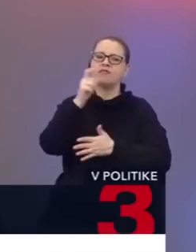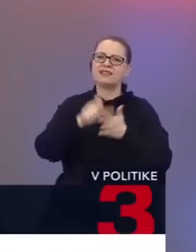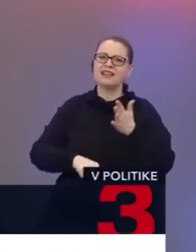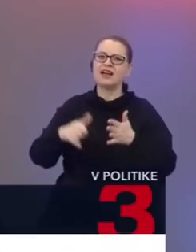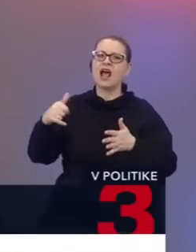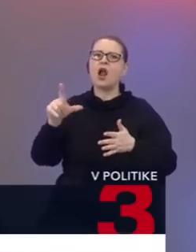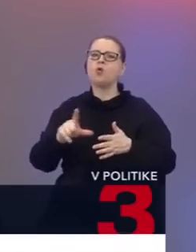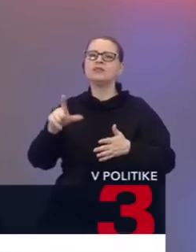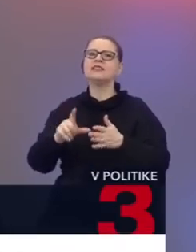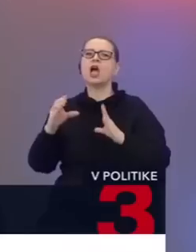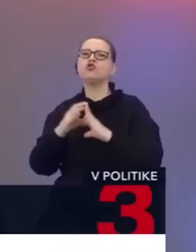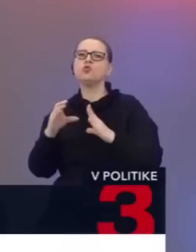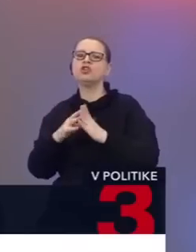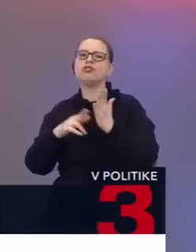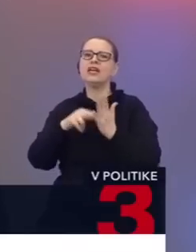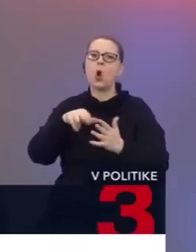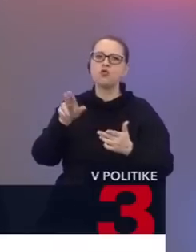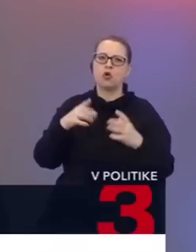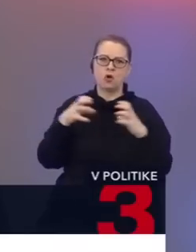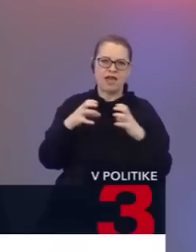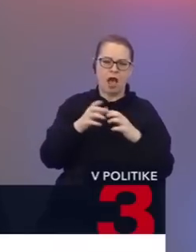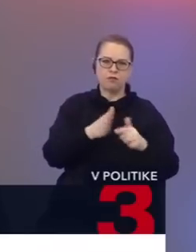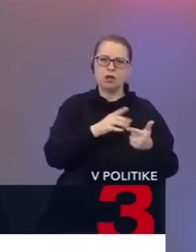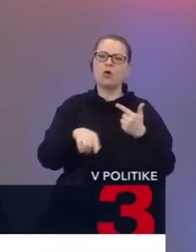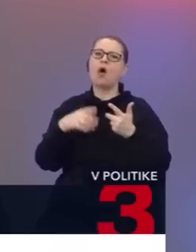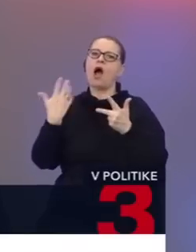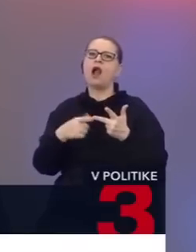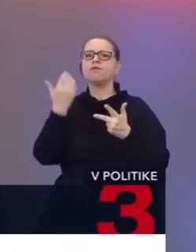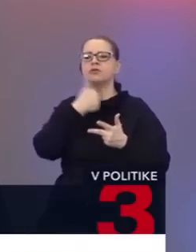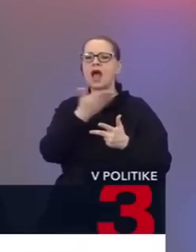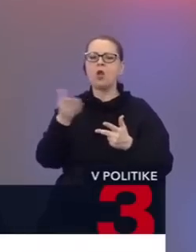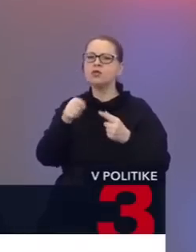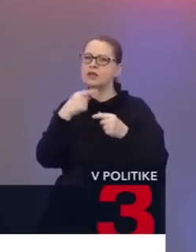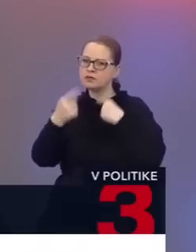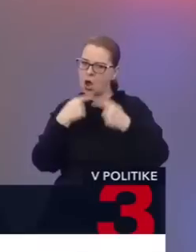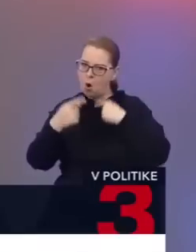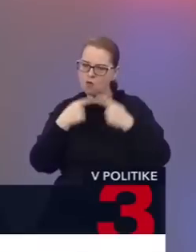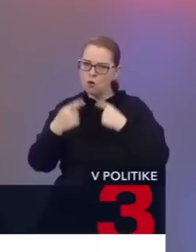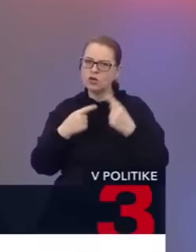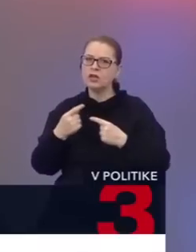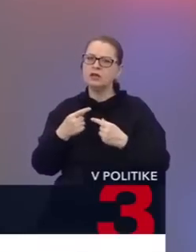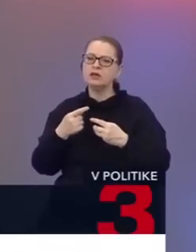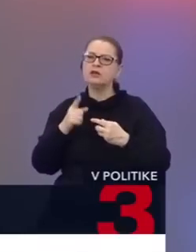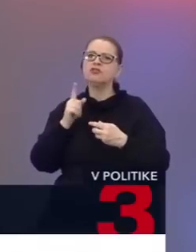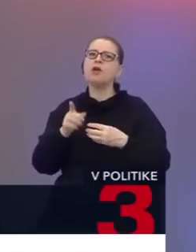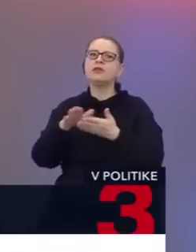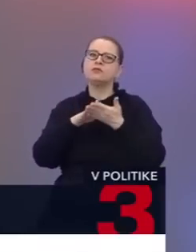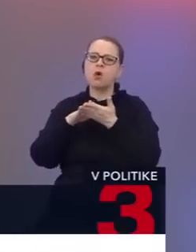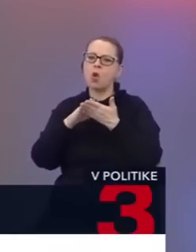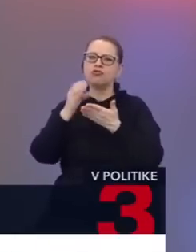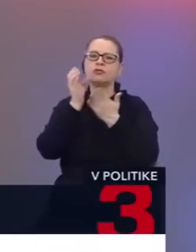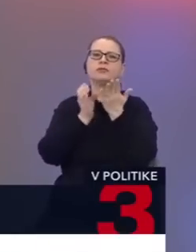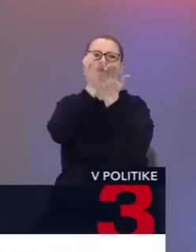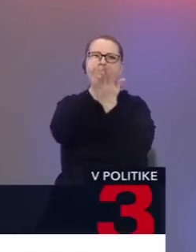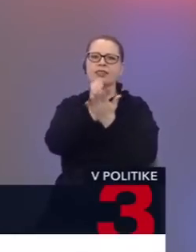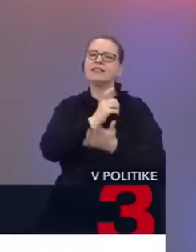Ďuriš Nikolsonovej. Vieme, že aj za ľudí sa rozpráva o tom, že by išlo na spoločené kandidátke z